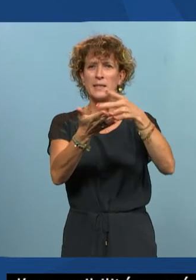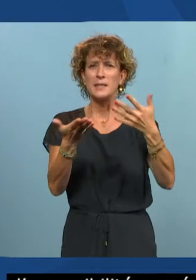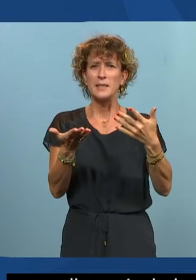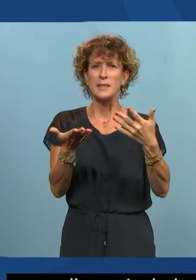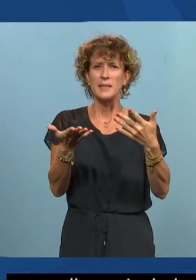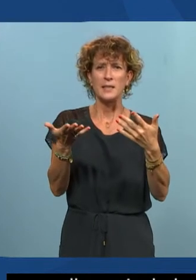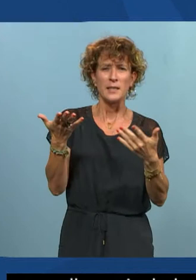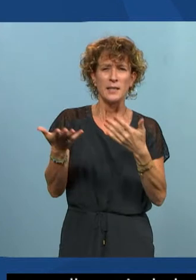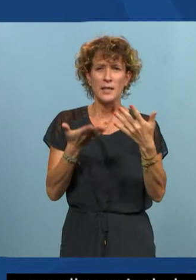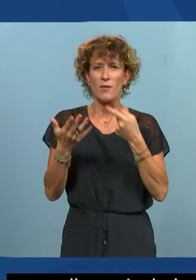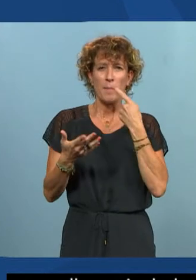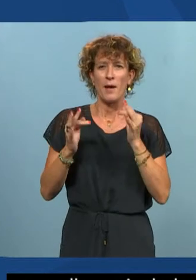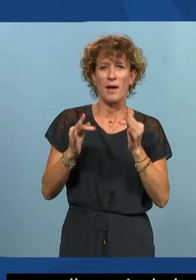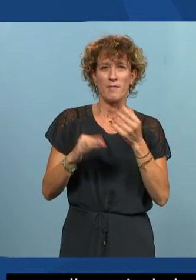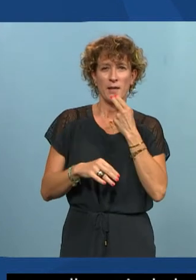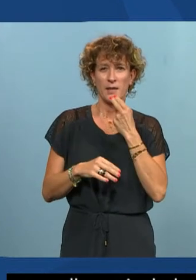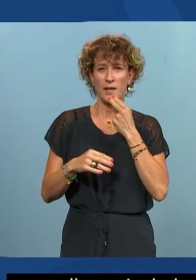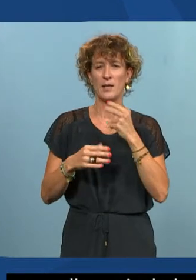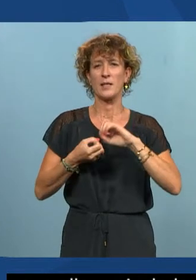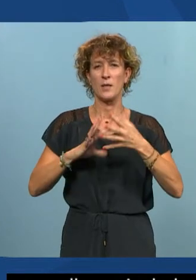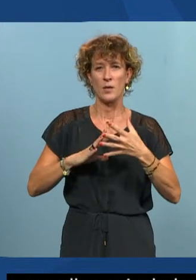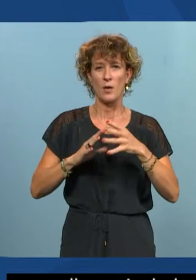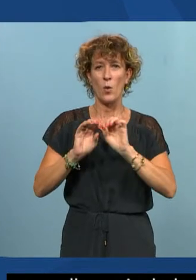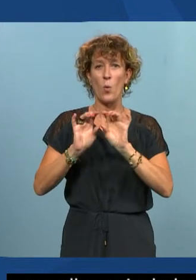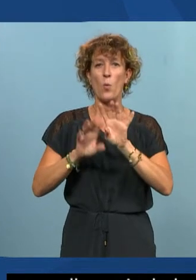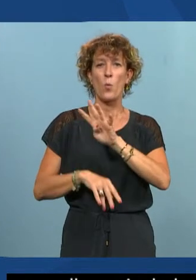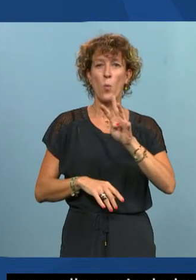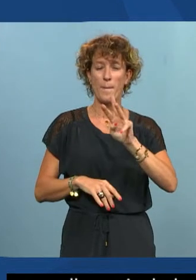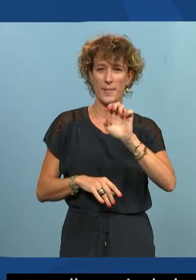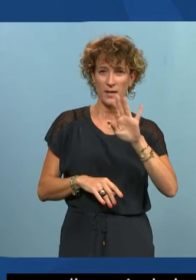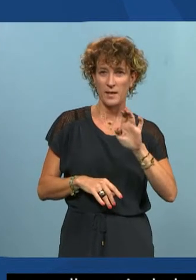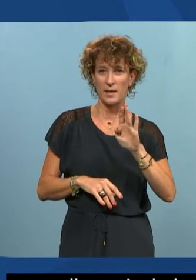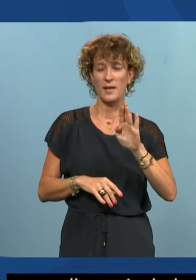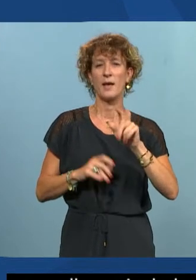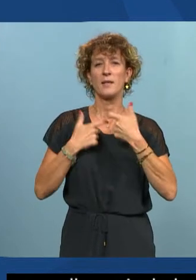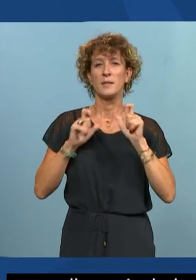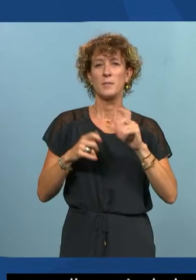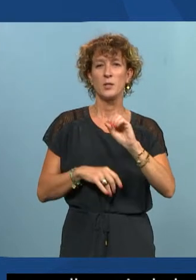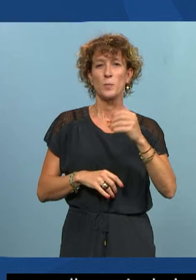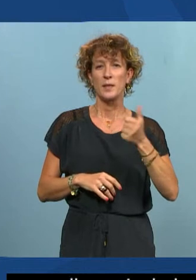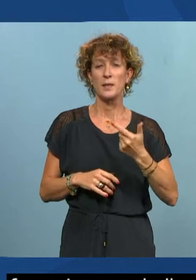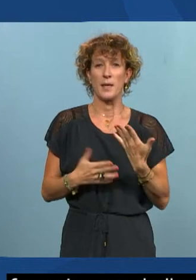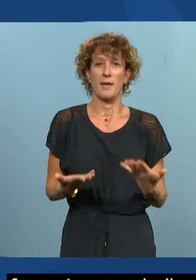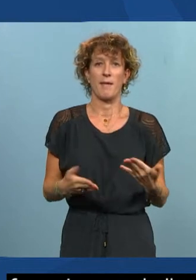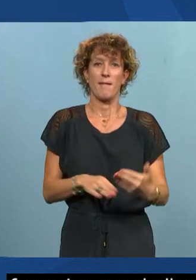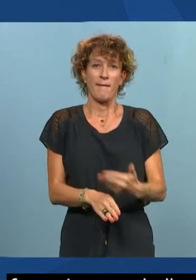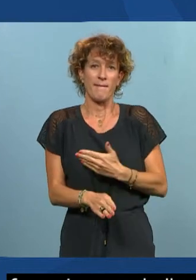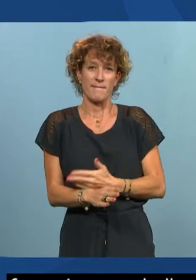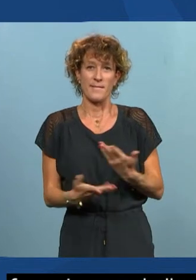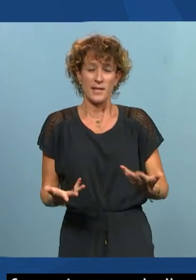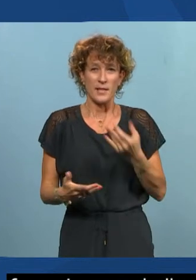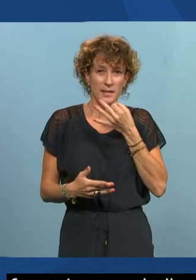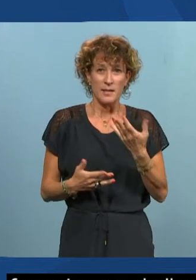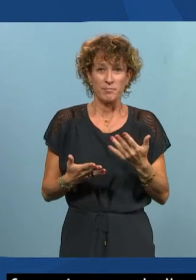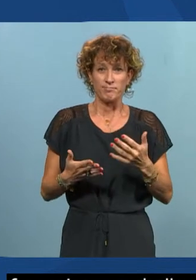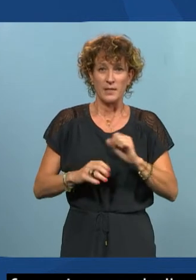on va vous parler donc de qualité web et d'accessibilité numérique. Mais pour commencer, cette action se fait dans le